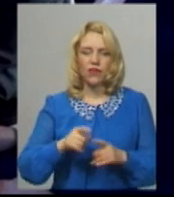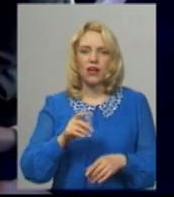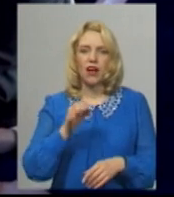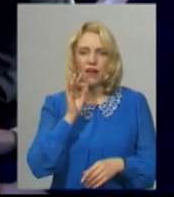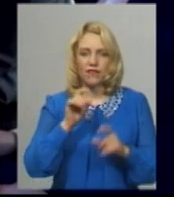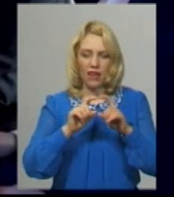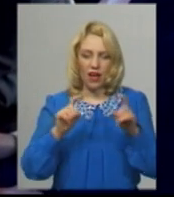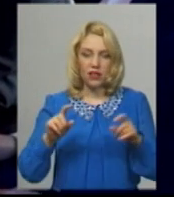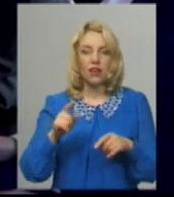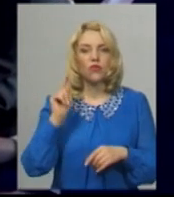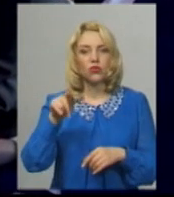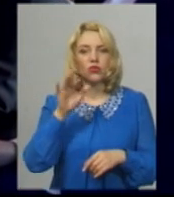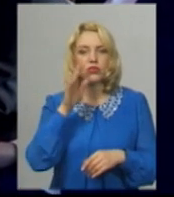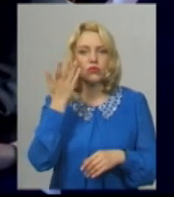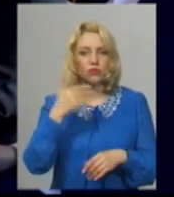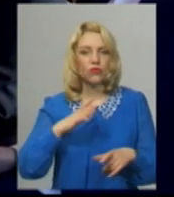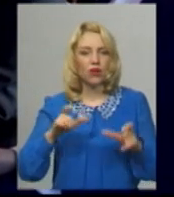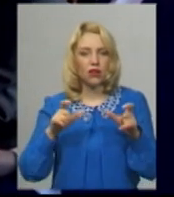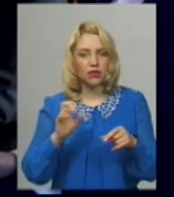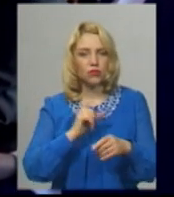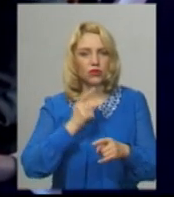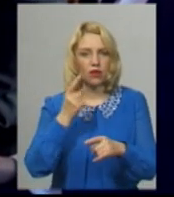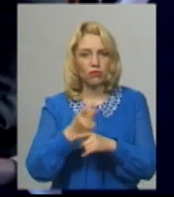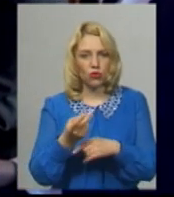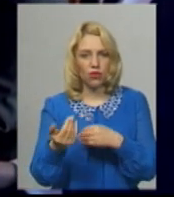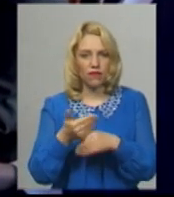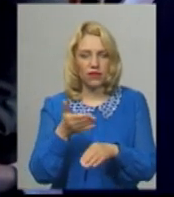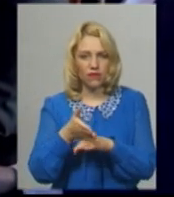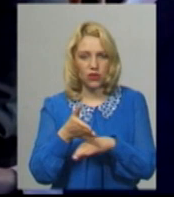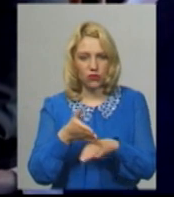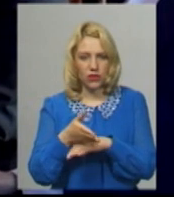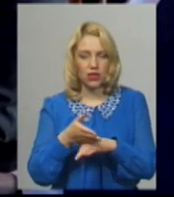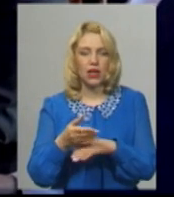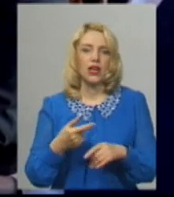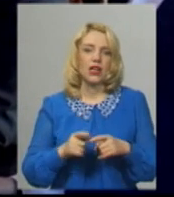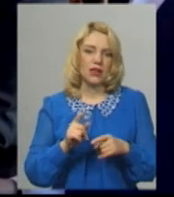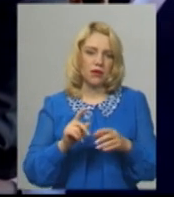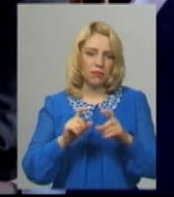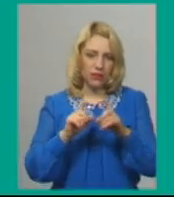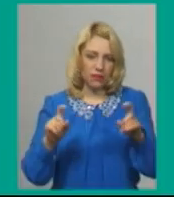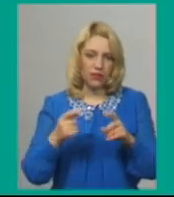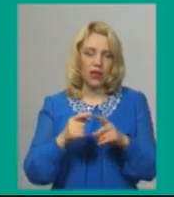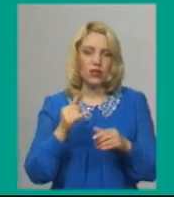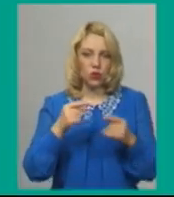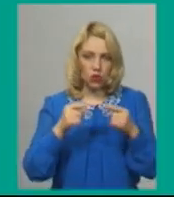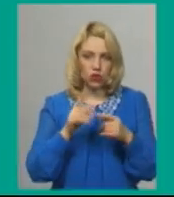час, коли закладам було заборонено приймати відвідувачів в приміщенні. Точну суму штрафу має встановити суд.